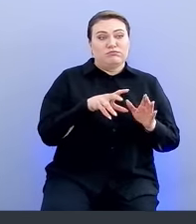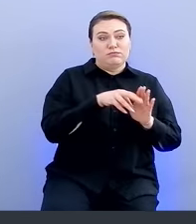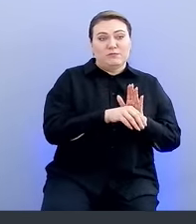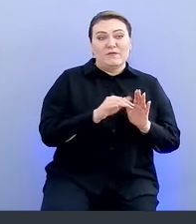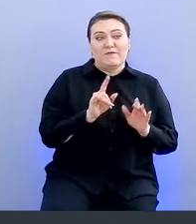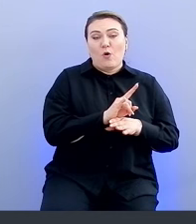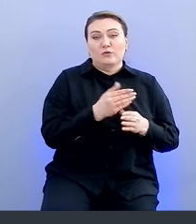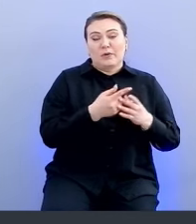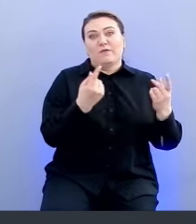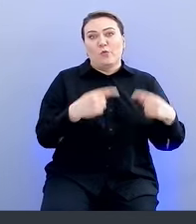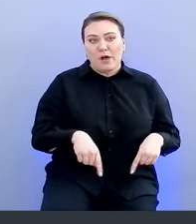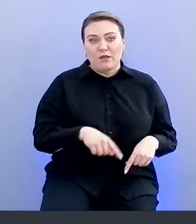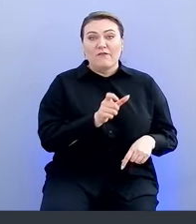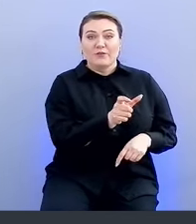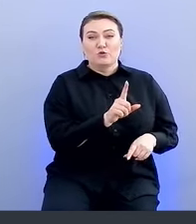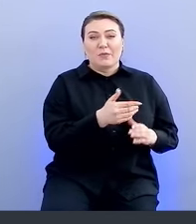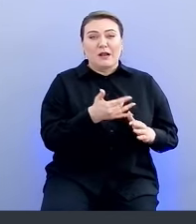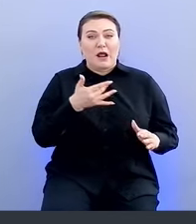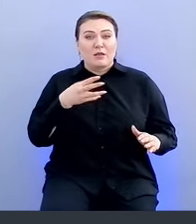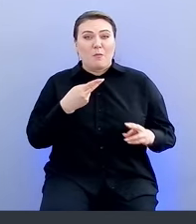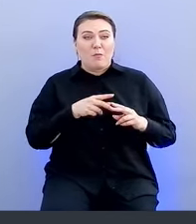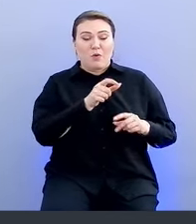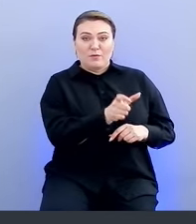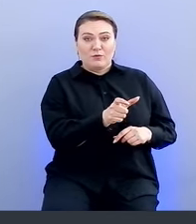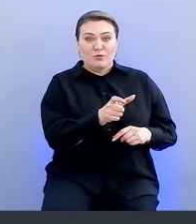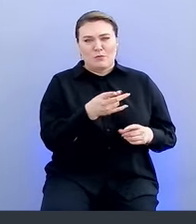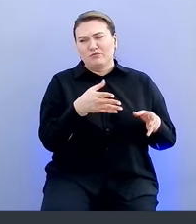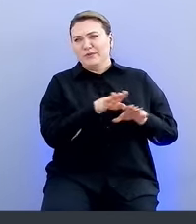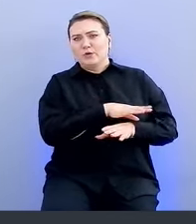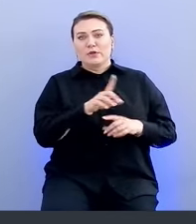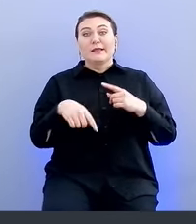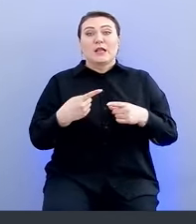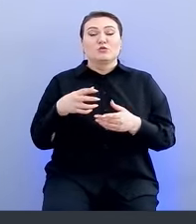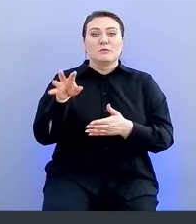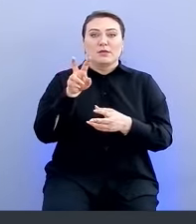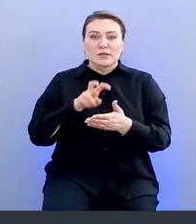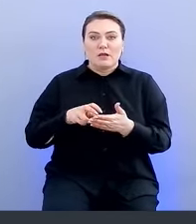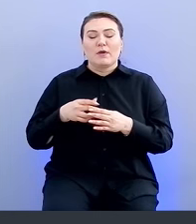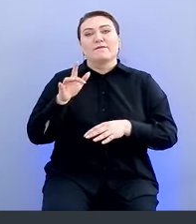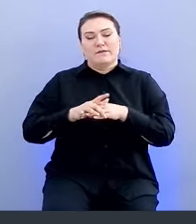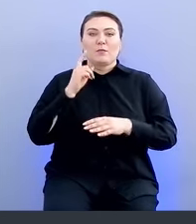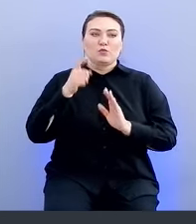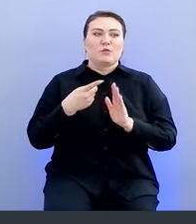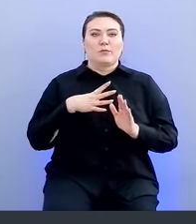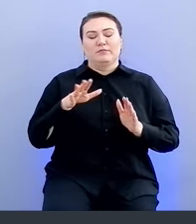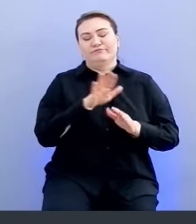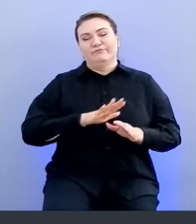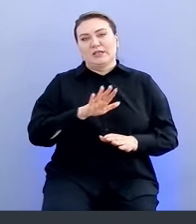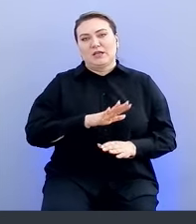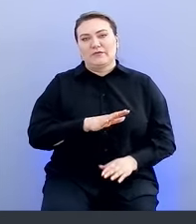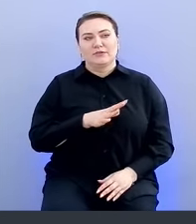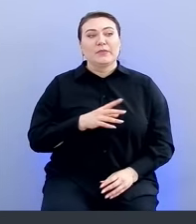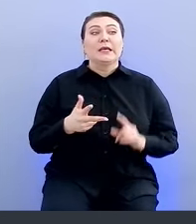все, что по нему было ранее, оно игнорируется. То есть в следующий раз на следующем скане мы об этом узнаем. И